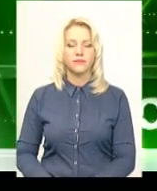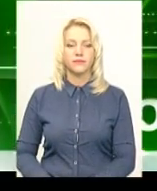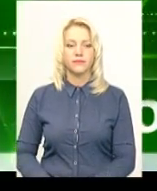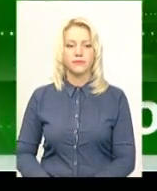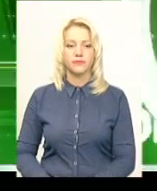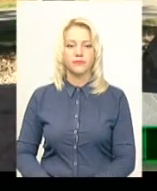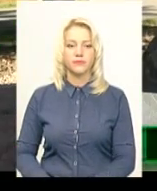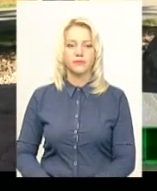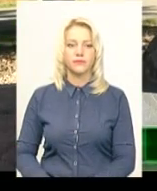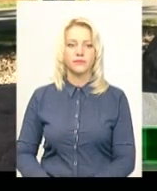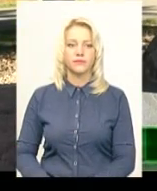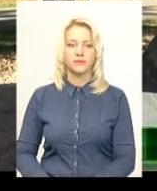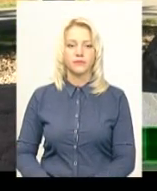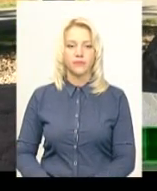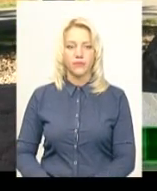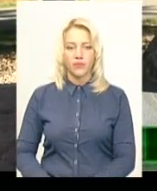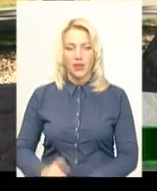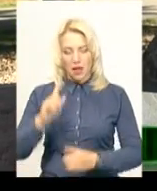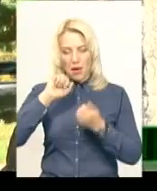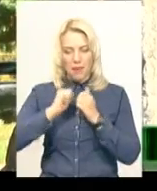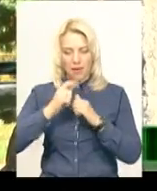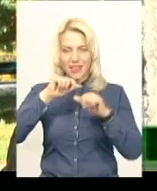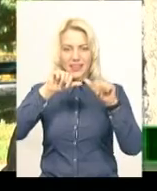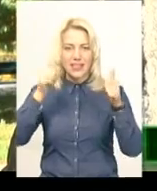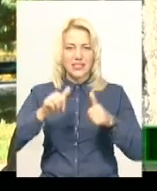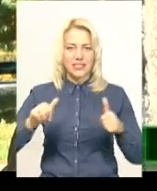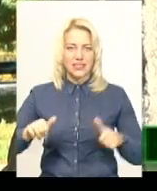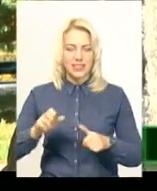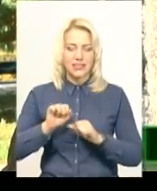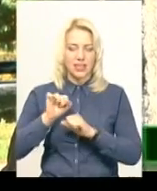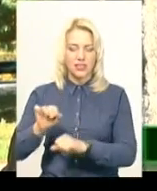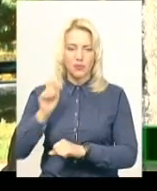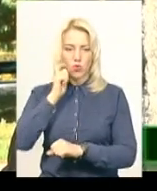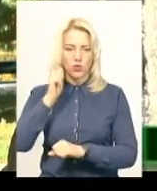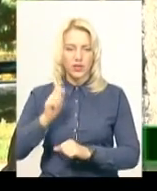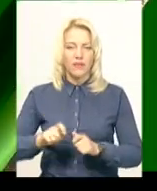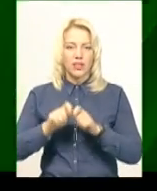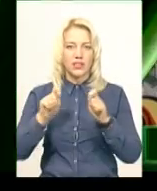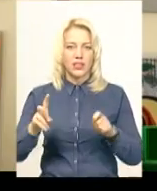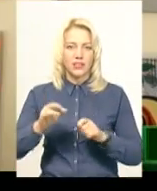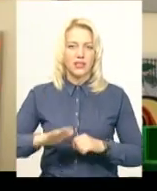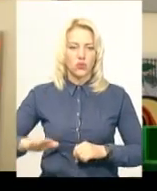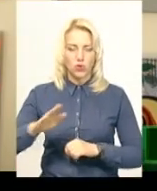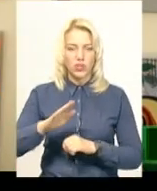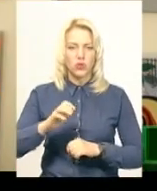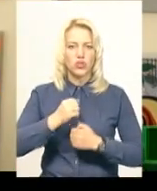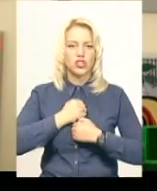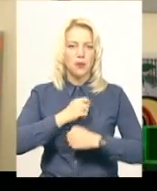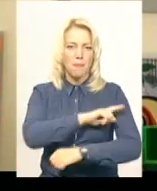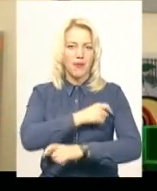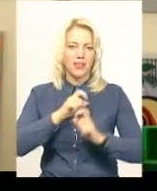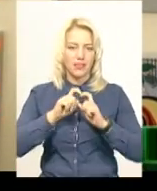Музика Пам'ятний знак захисникам України відкрили на території Хмельницького військового шпиталю. Щорічна